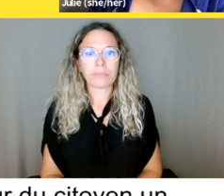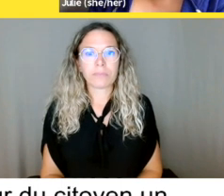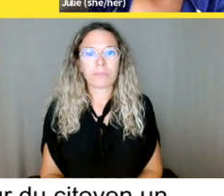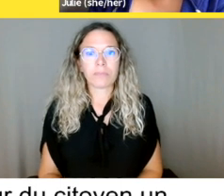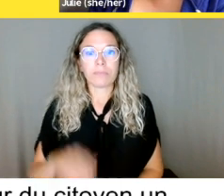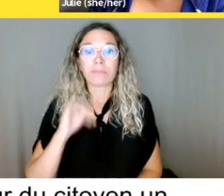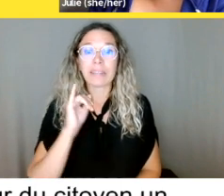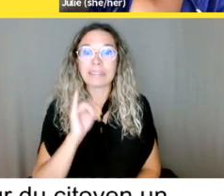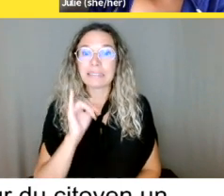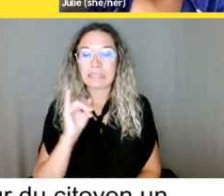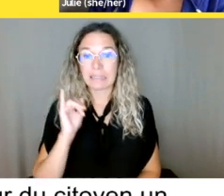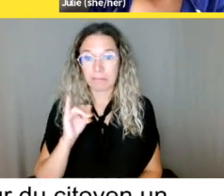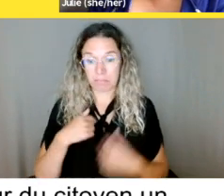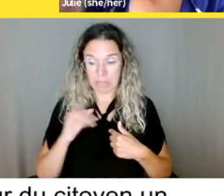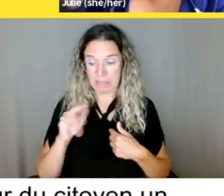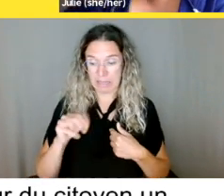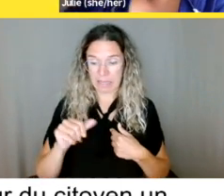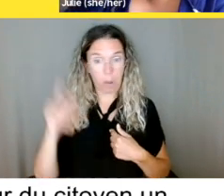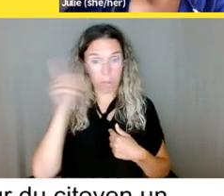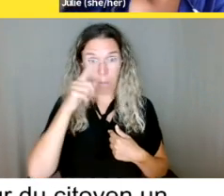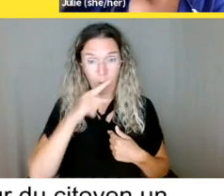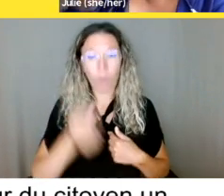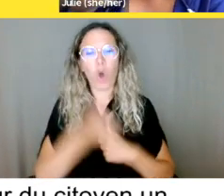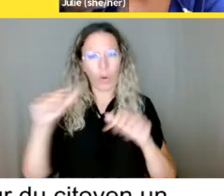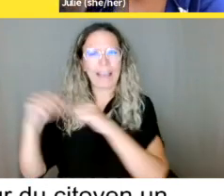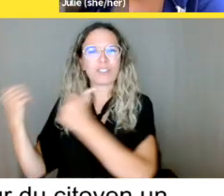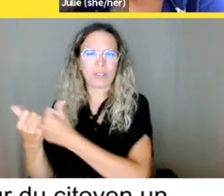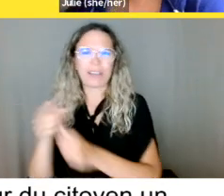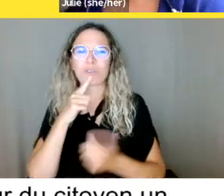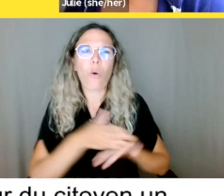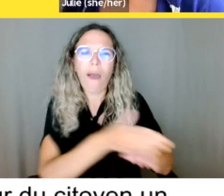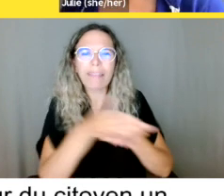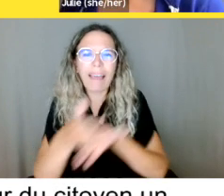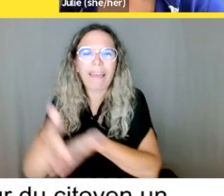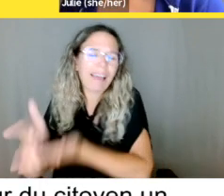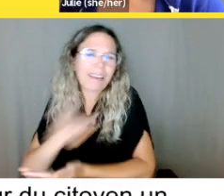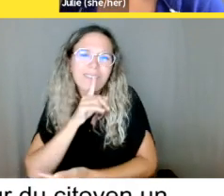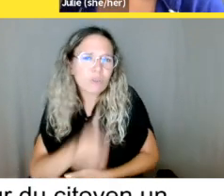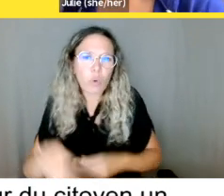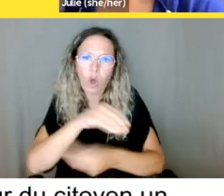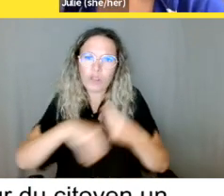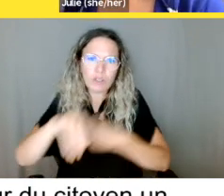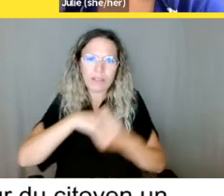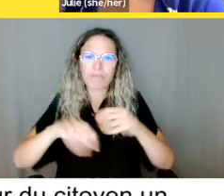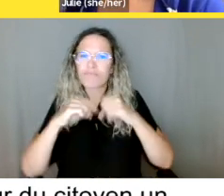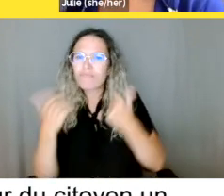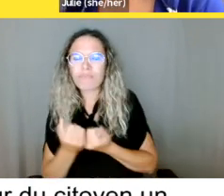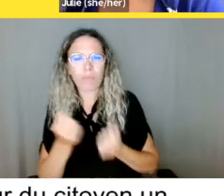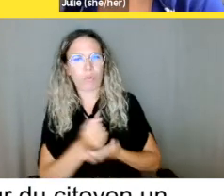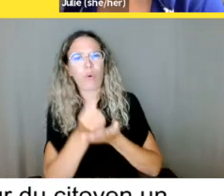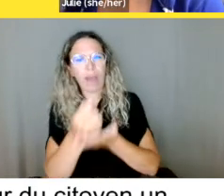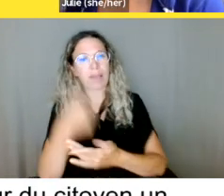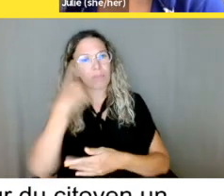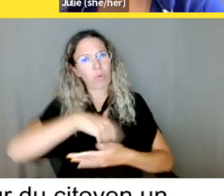autres organismes qui pourraient vous aider et au besoin, je pourrais m'informer. En effet, Véronique, si tu veux, je peux m